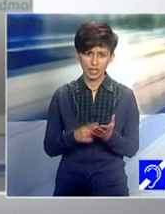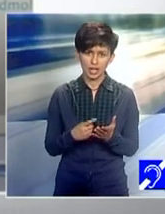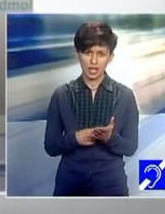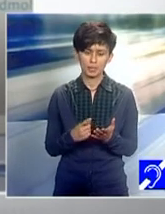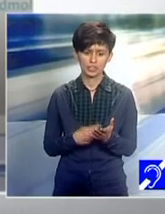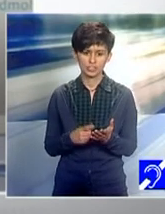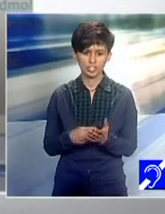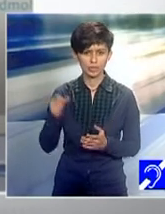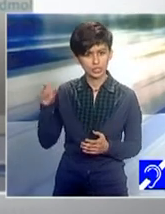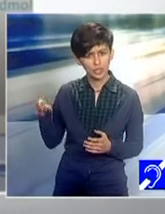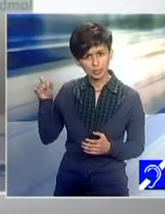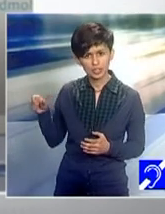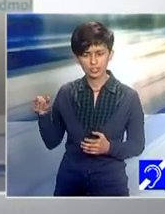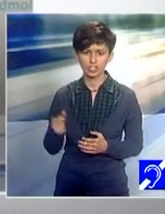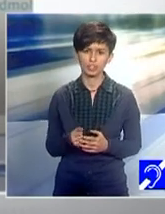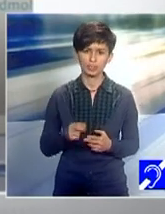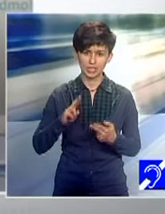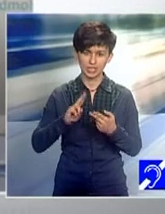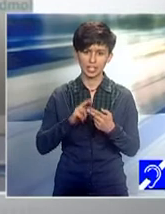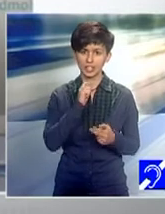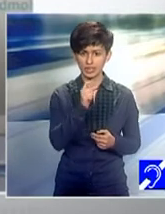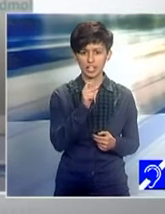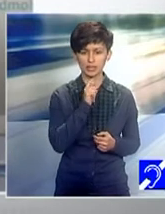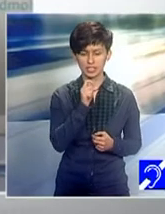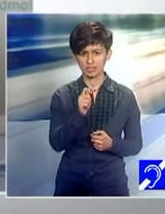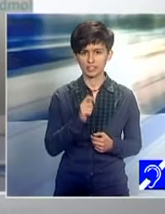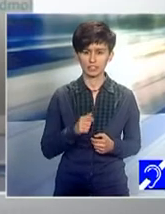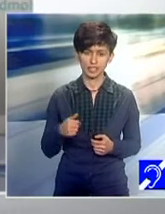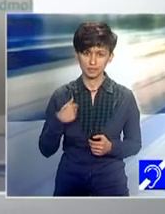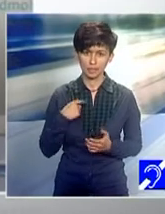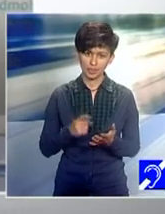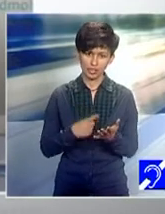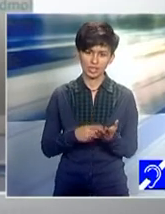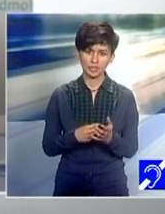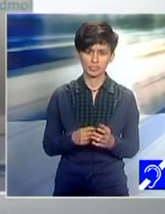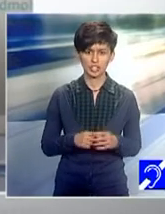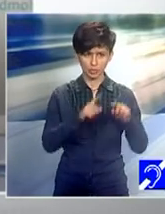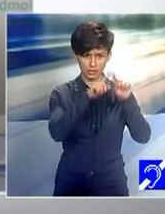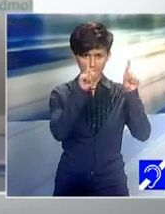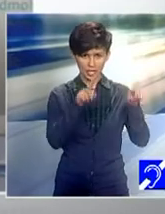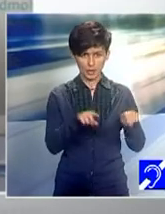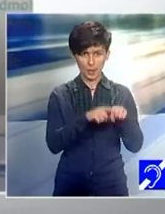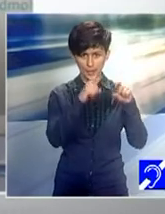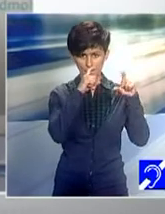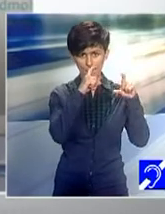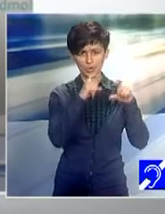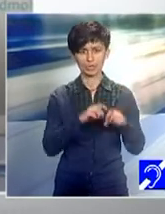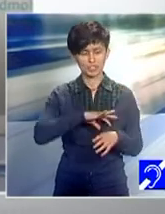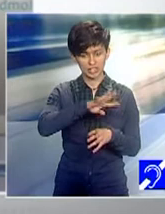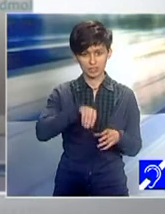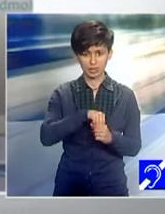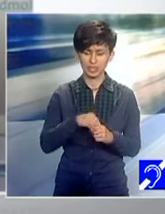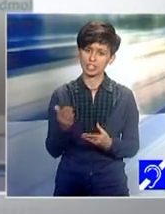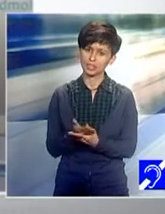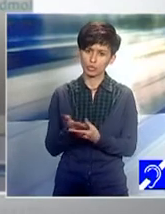celor pe care am avut ocazia să intervievăm, le-am solicitat poze de familie sau diverse documente vechi